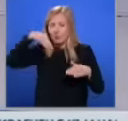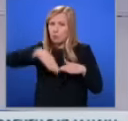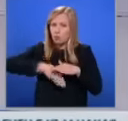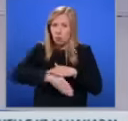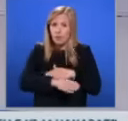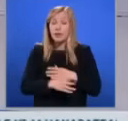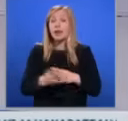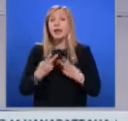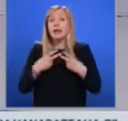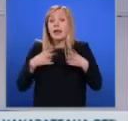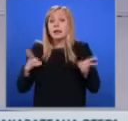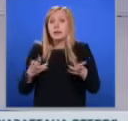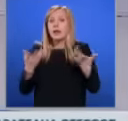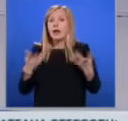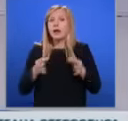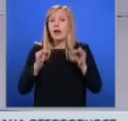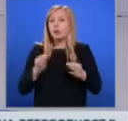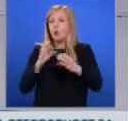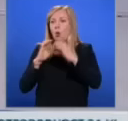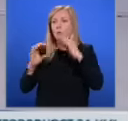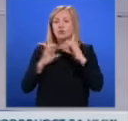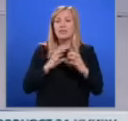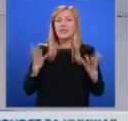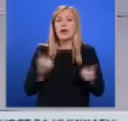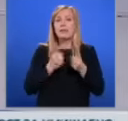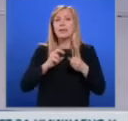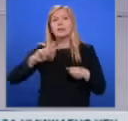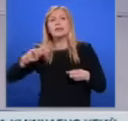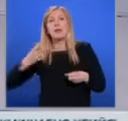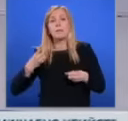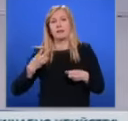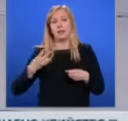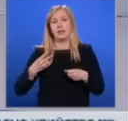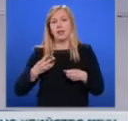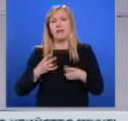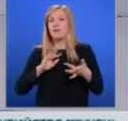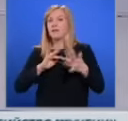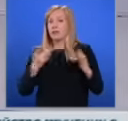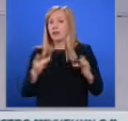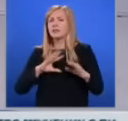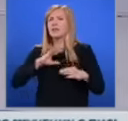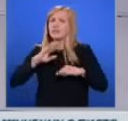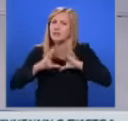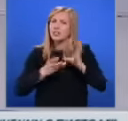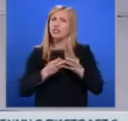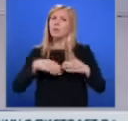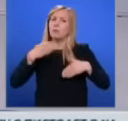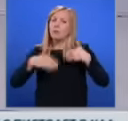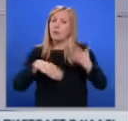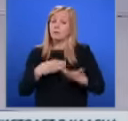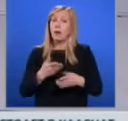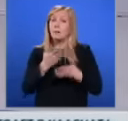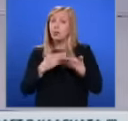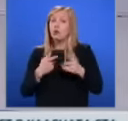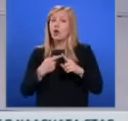разкрият как реалното общуване често намира своите заместители в мрежата с всички последствия от това. Над половината от децата в Аварна,